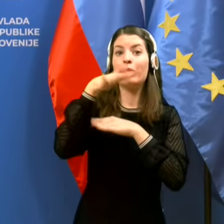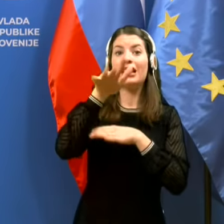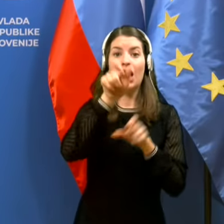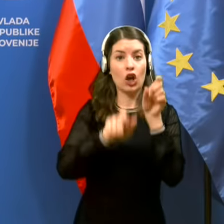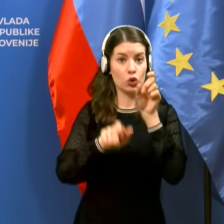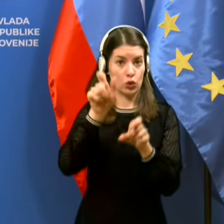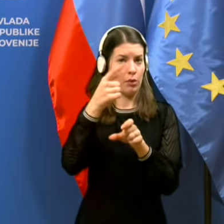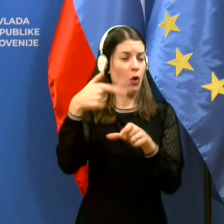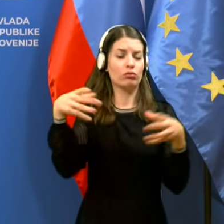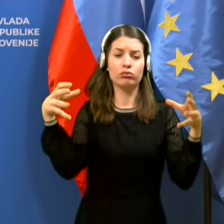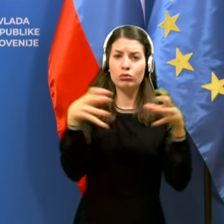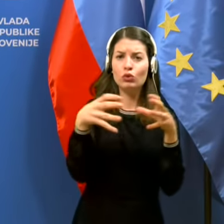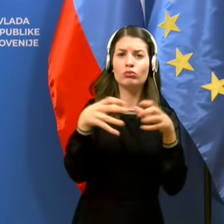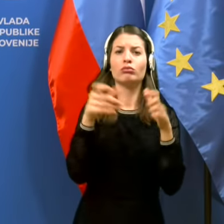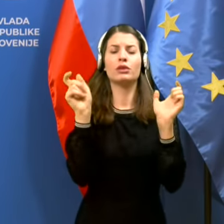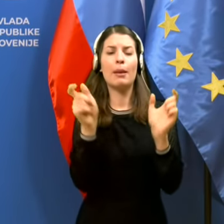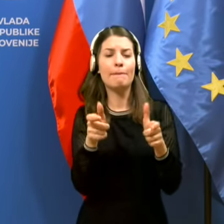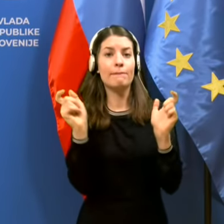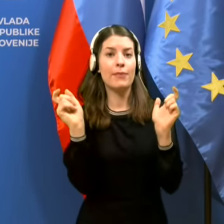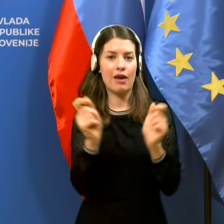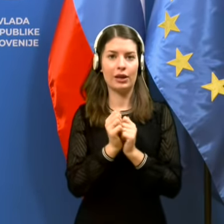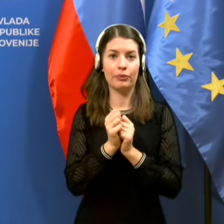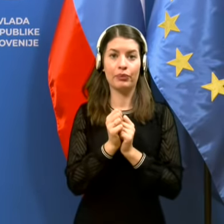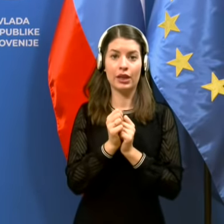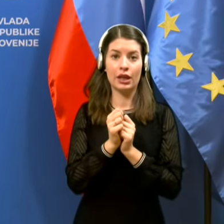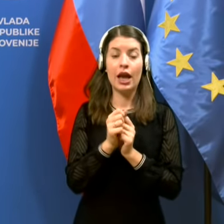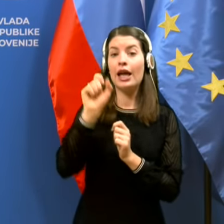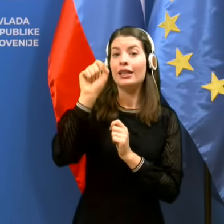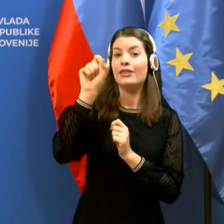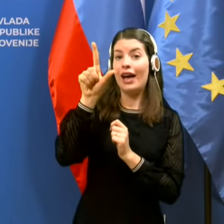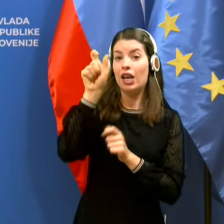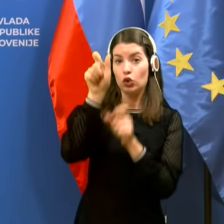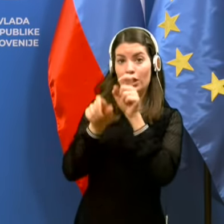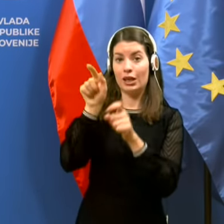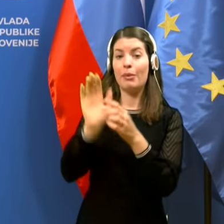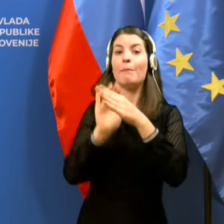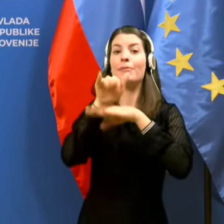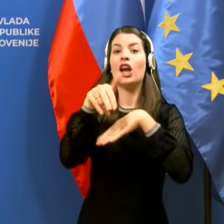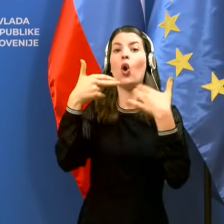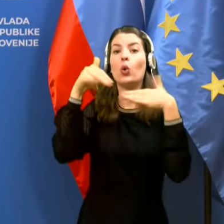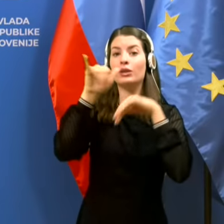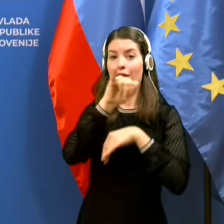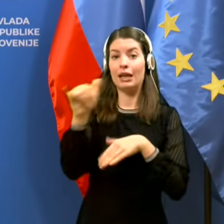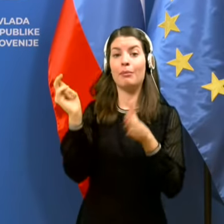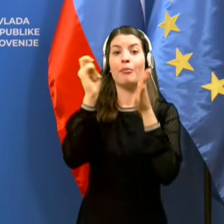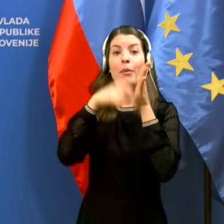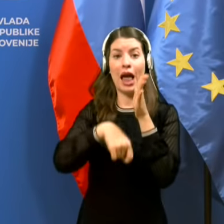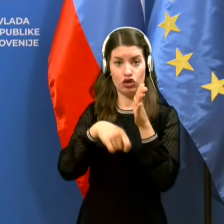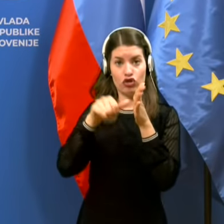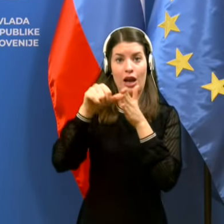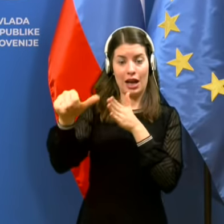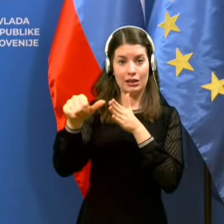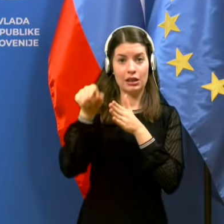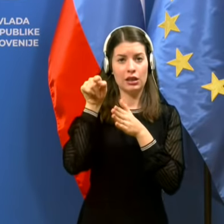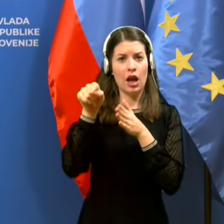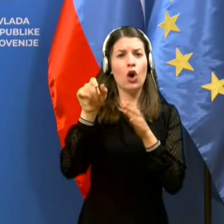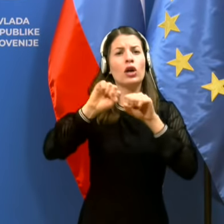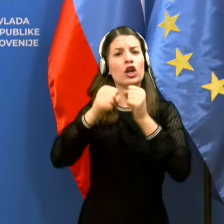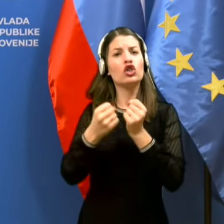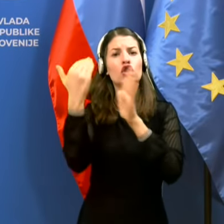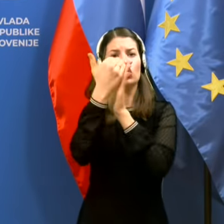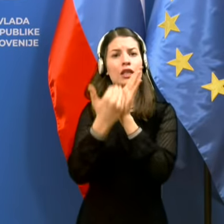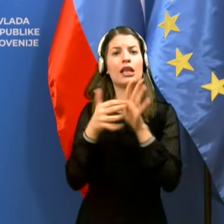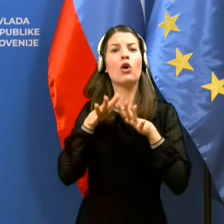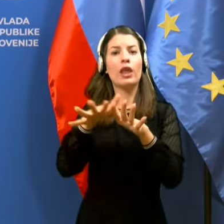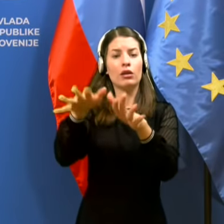kateri so se družili in preznovali, 12. polnoletnim je bil izdan plačilni nalog za kršitev zakonov na lezdivi bolezni,